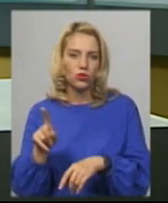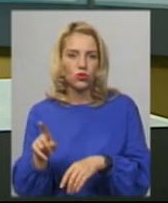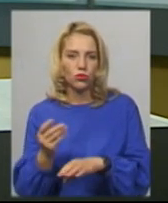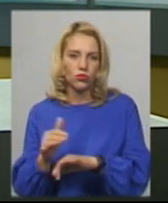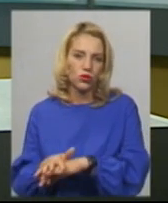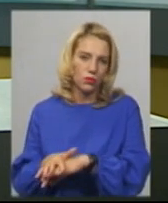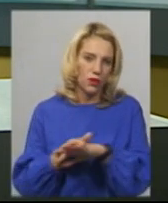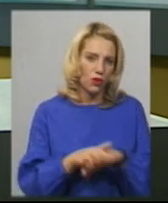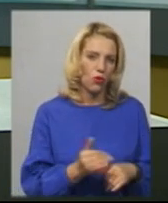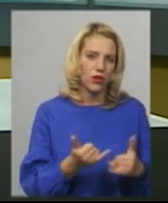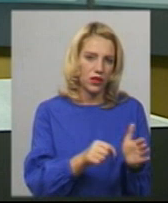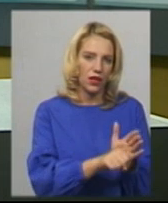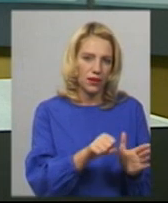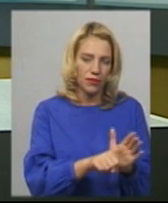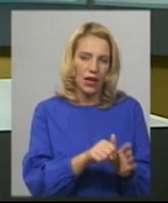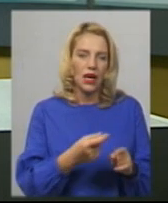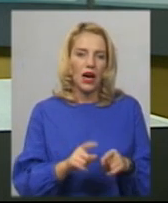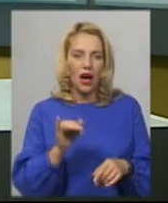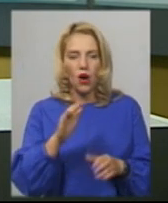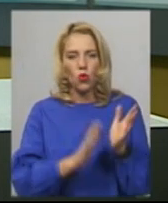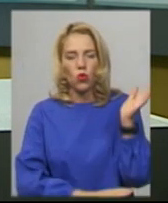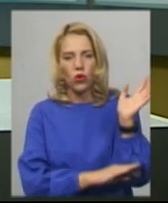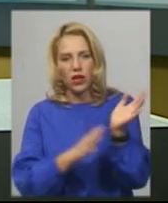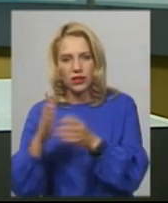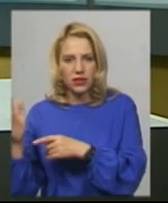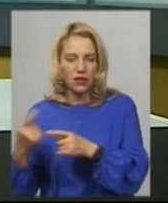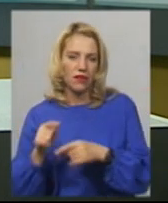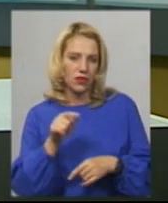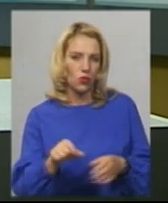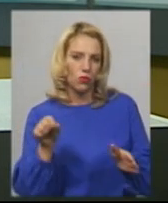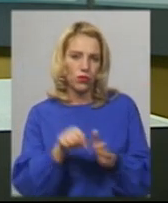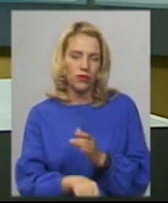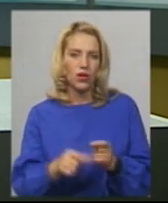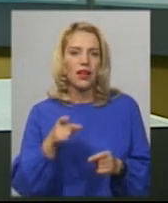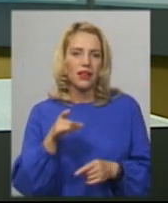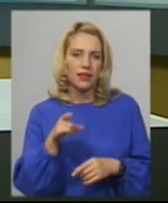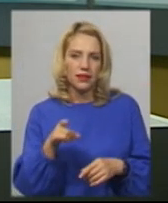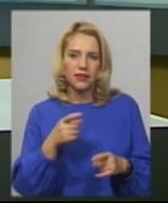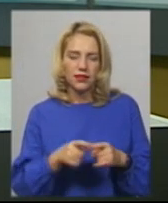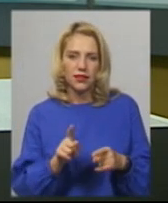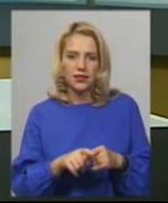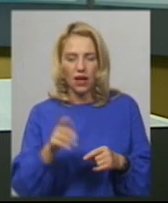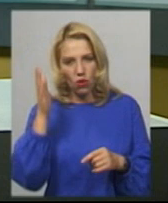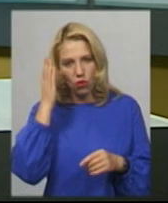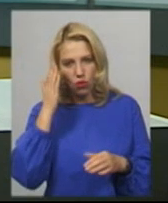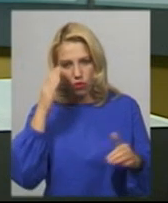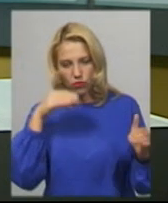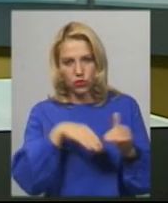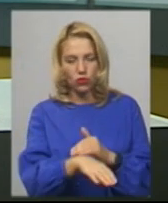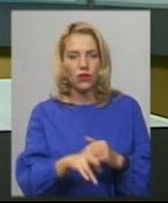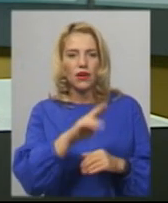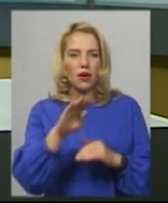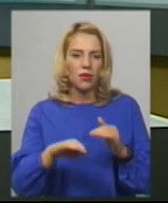поблизу села Малашівці Хмельницького району зловмисник убив водія двома пострілами у голову. Заховав тіло під гіллям, а сам на автомобілі